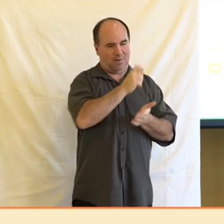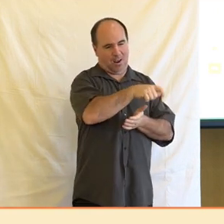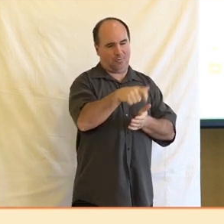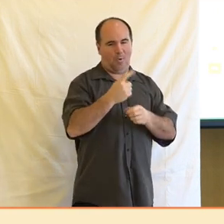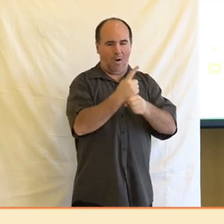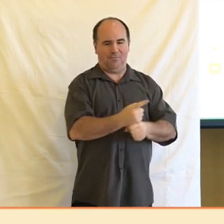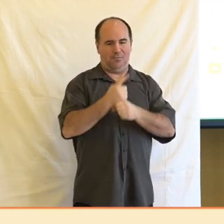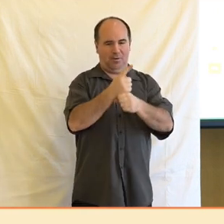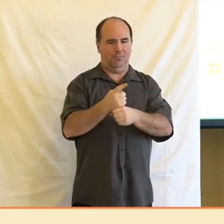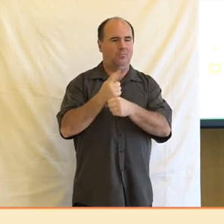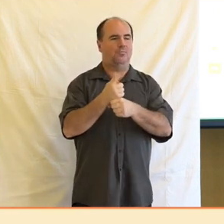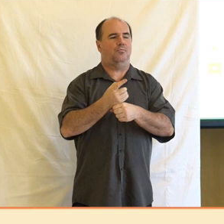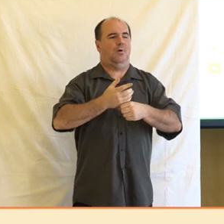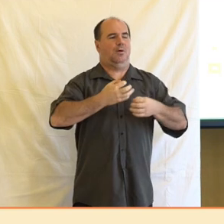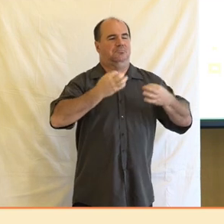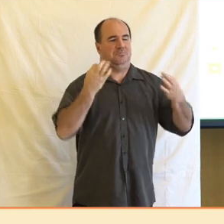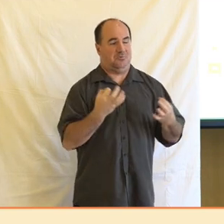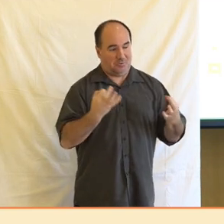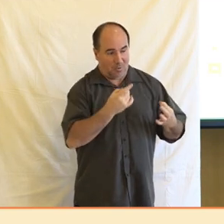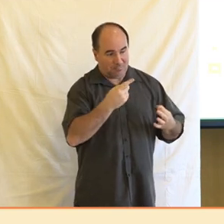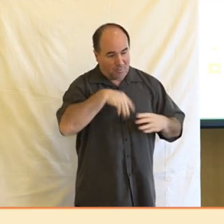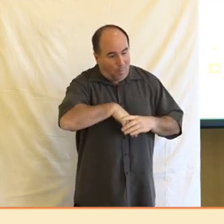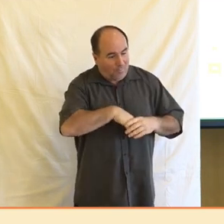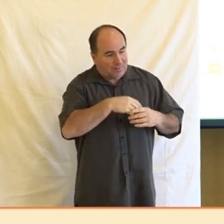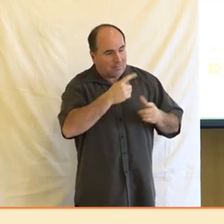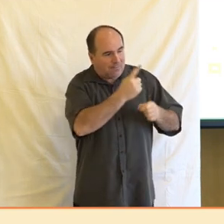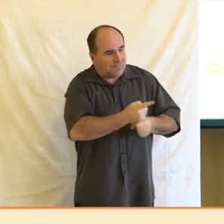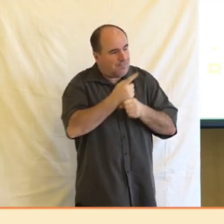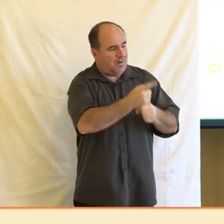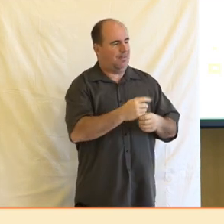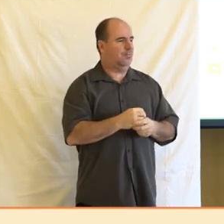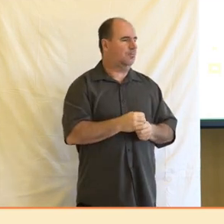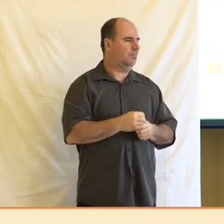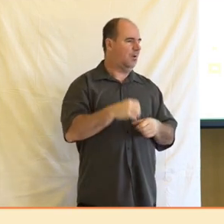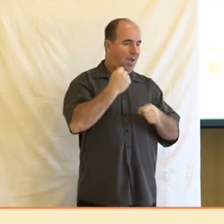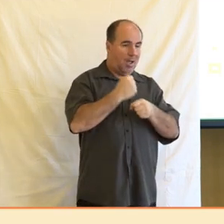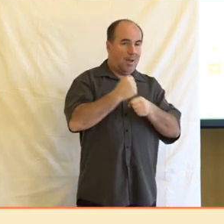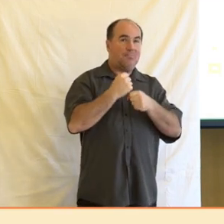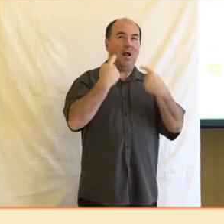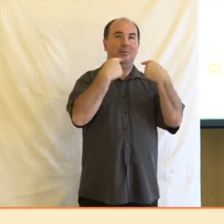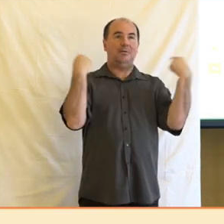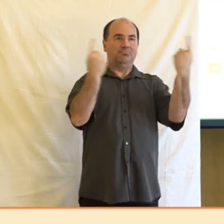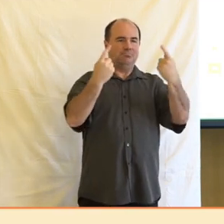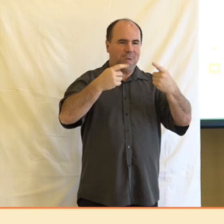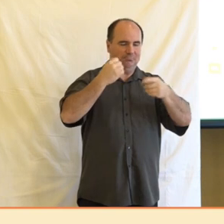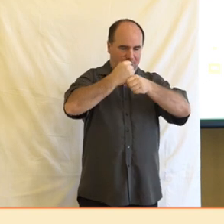Nejprve jsme se tedy ptali na ty interní vlivy v rámci redakce, v rámci pracoviště.